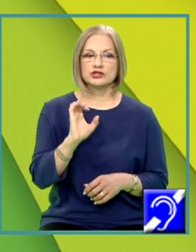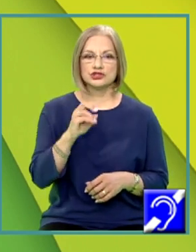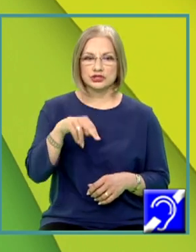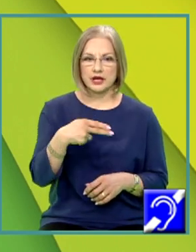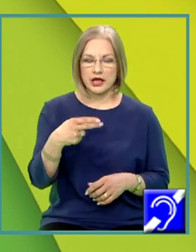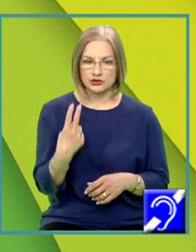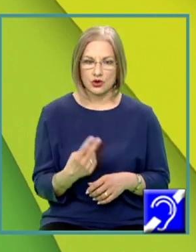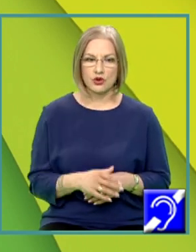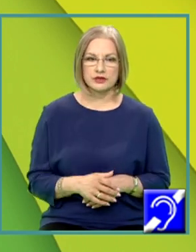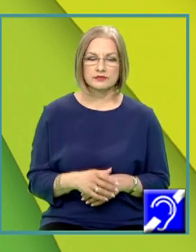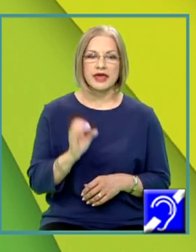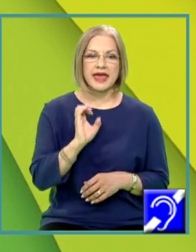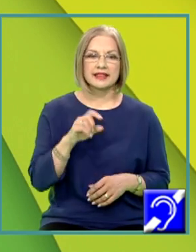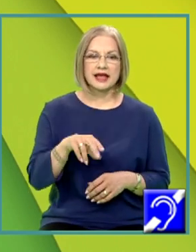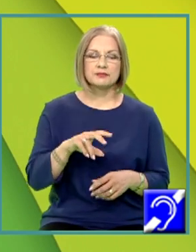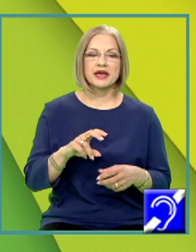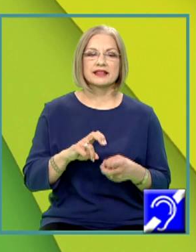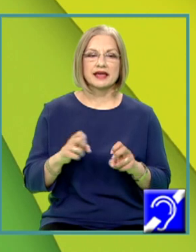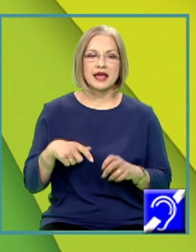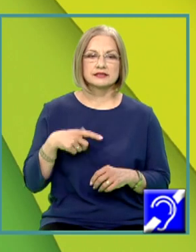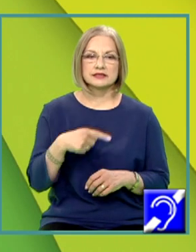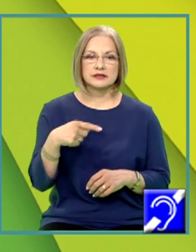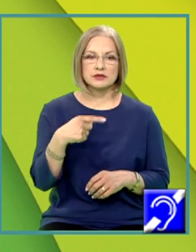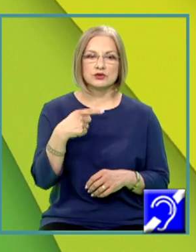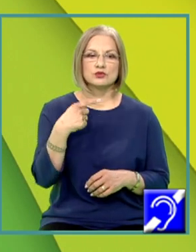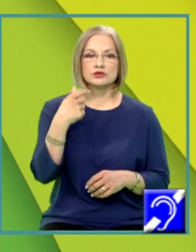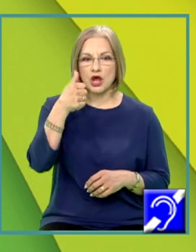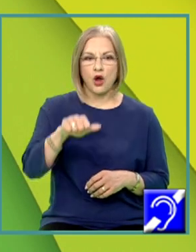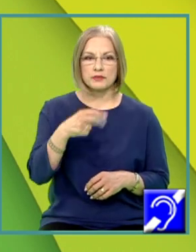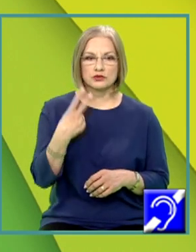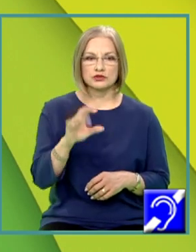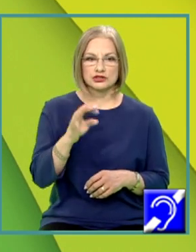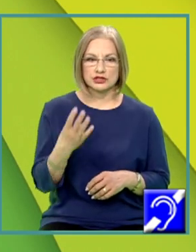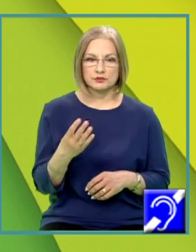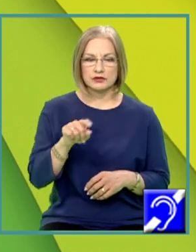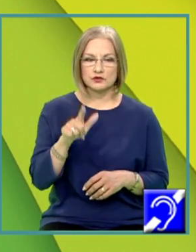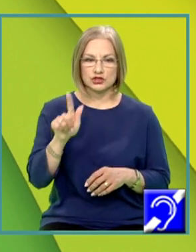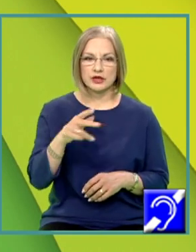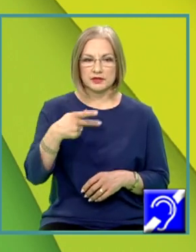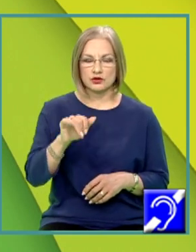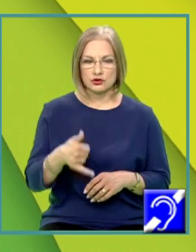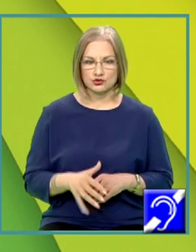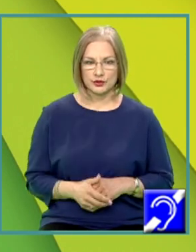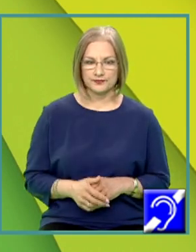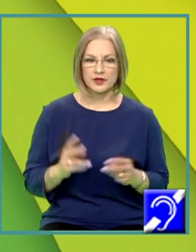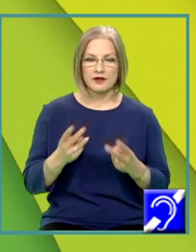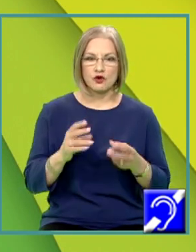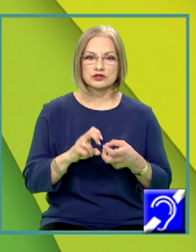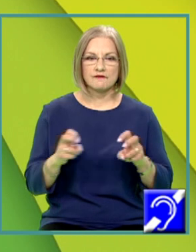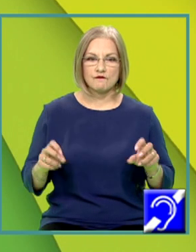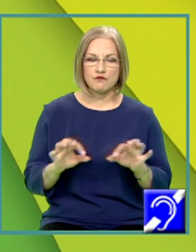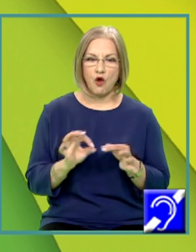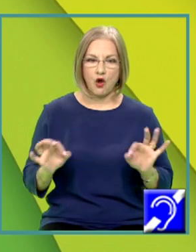de reacție este minus 1254,7 kilojuli. Ne folosim de formula